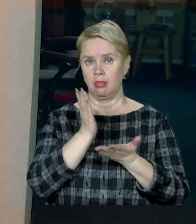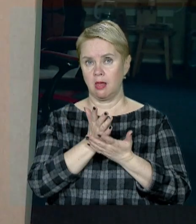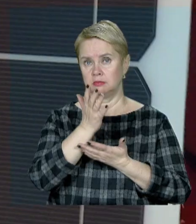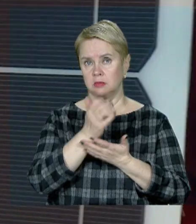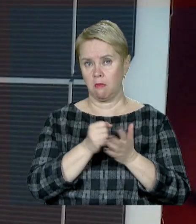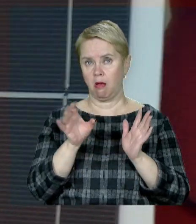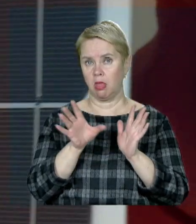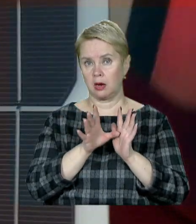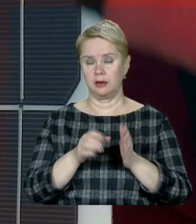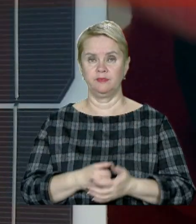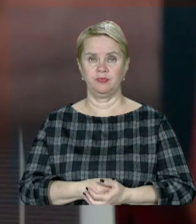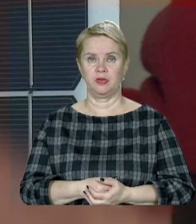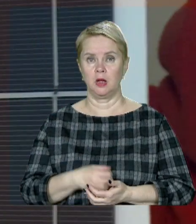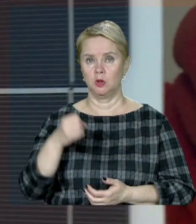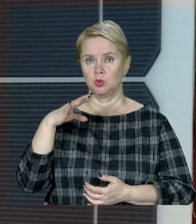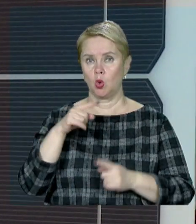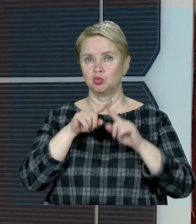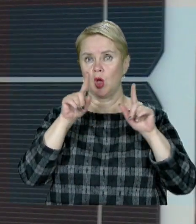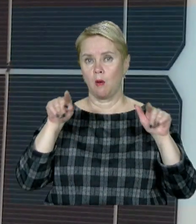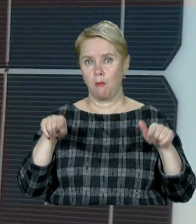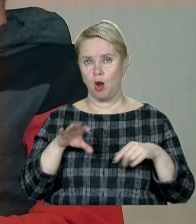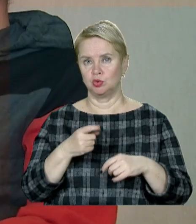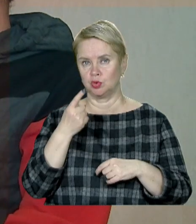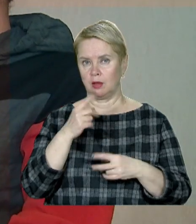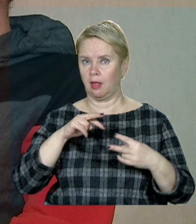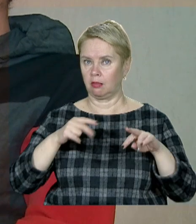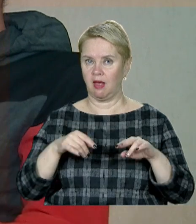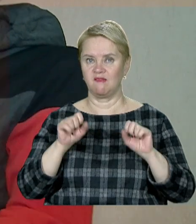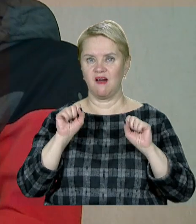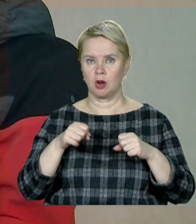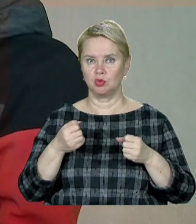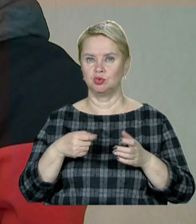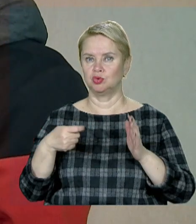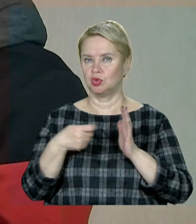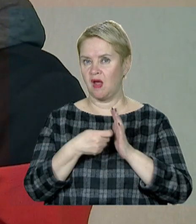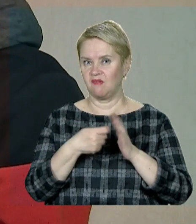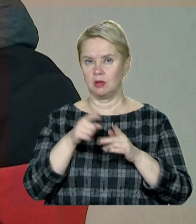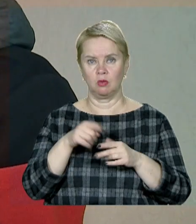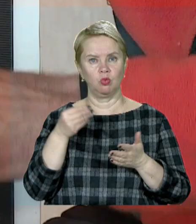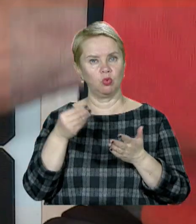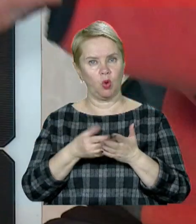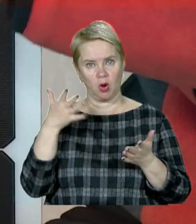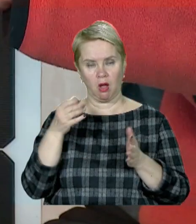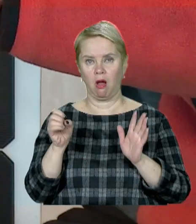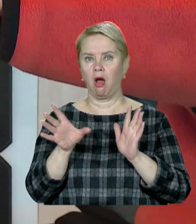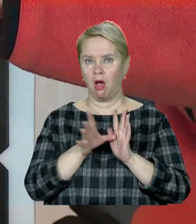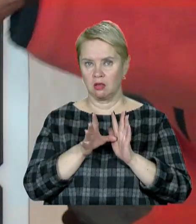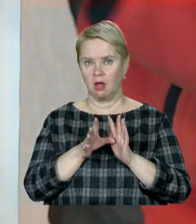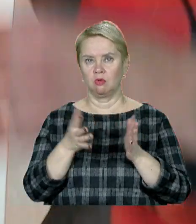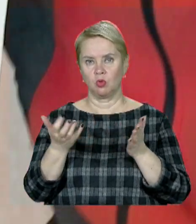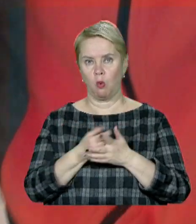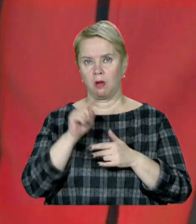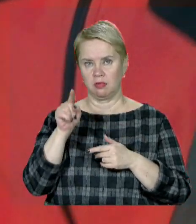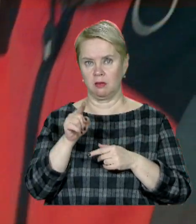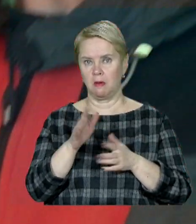запас енергії. Сонячні панелі – ще один альтернативний варіант живлення. І хоч вони досить дорогі, енергія, добута